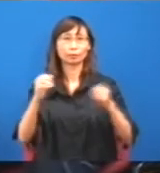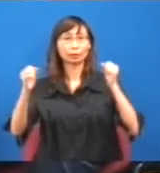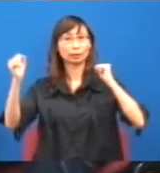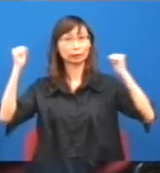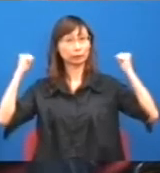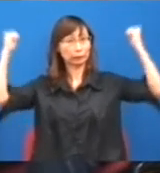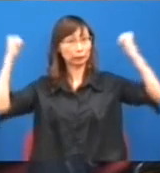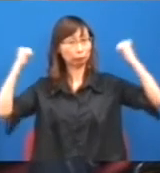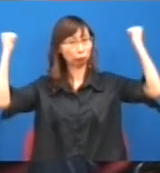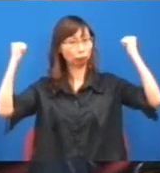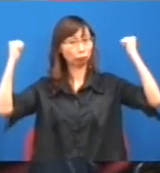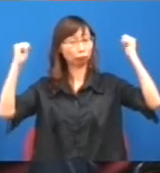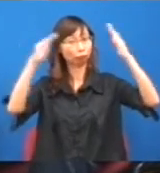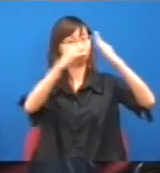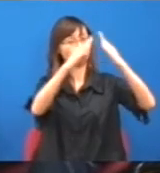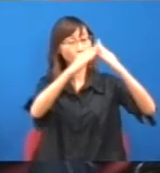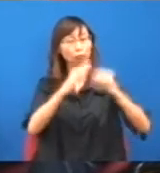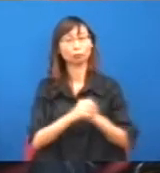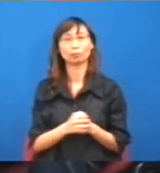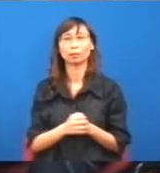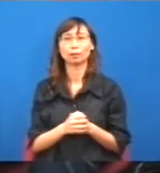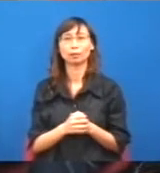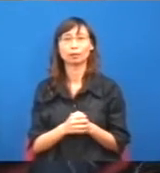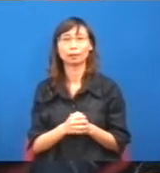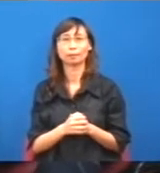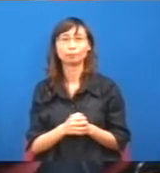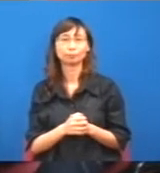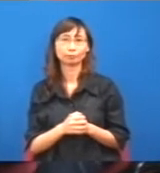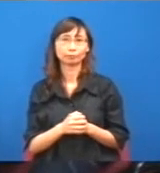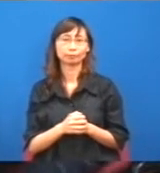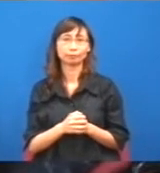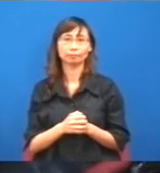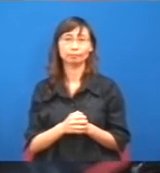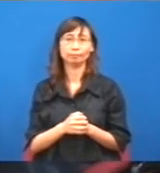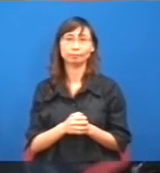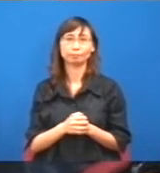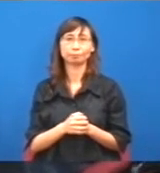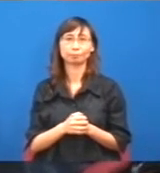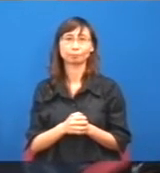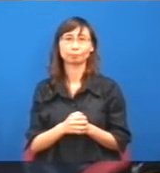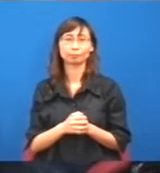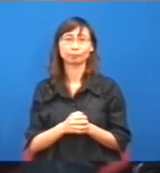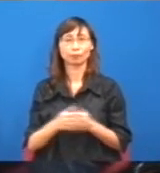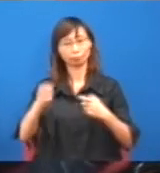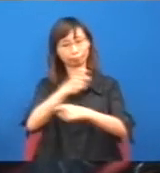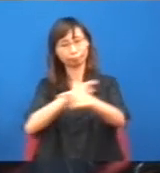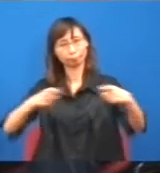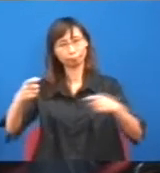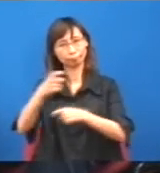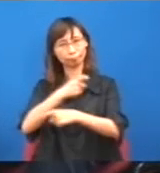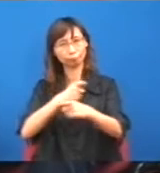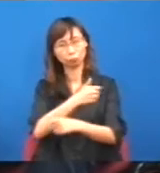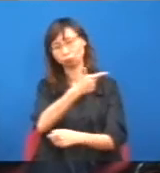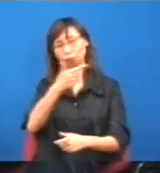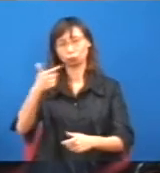玩體育運動的事,順便去第四地園,即是商機無限,這個